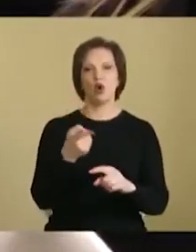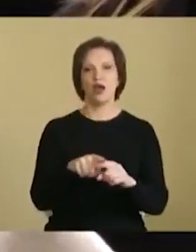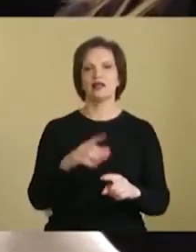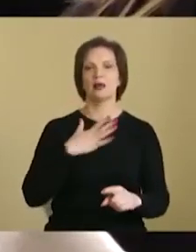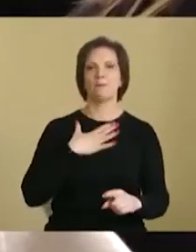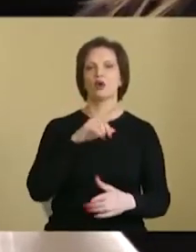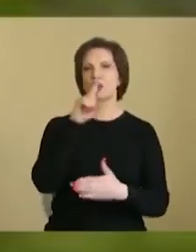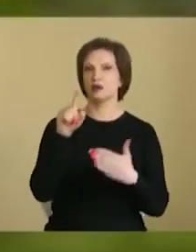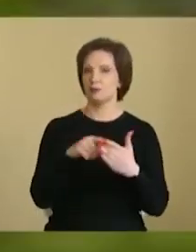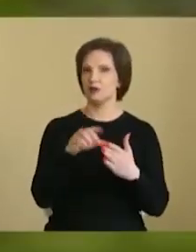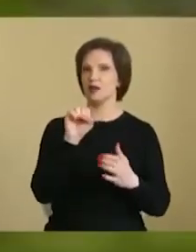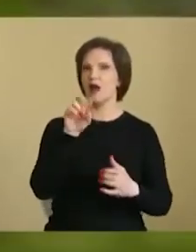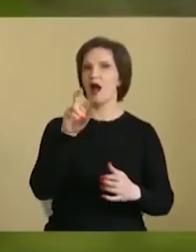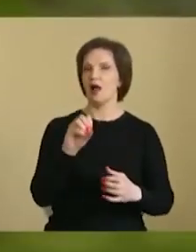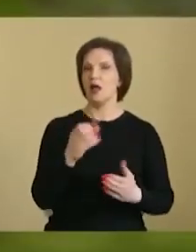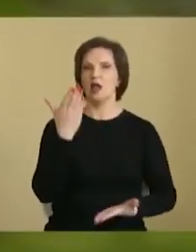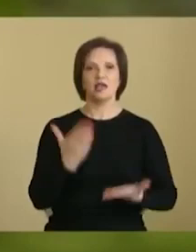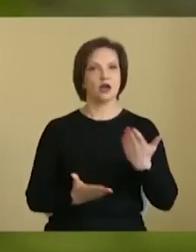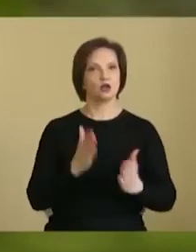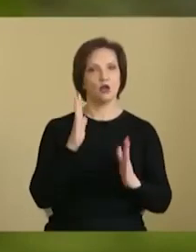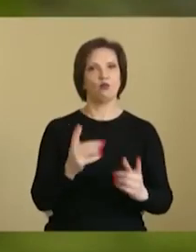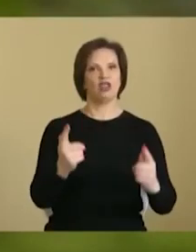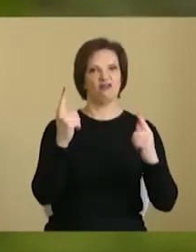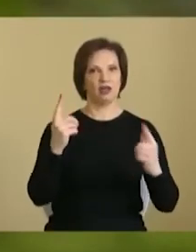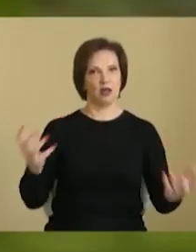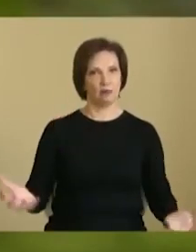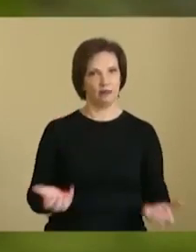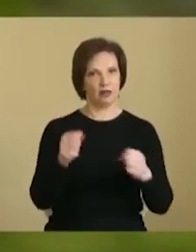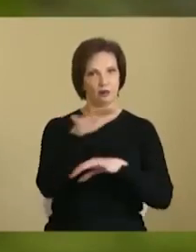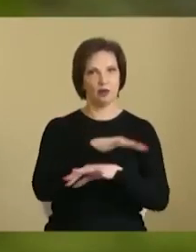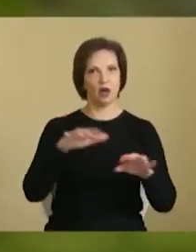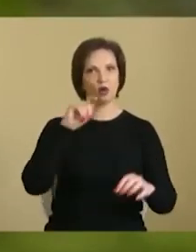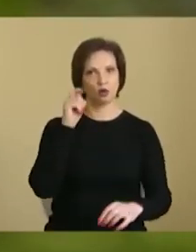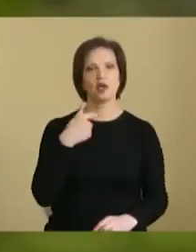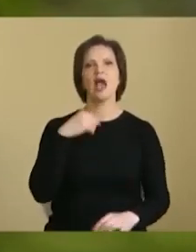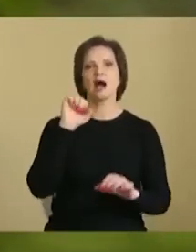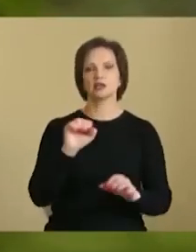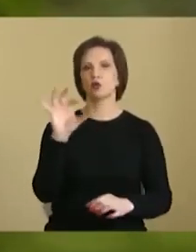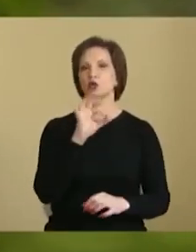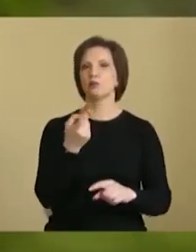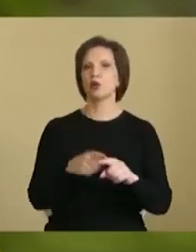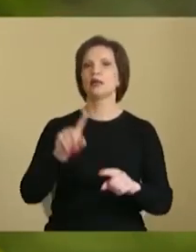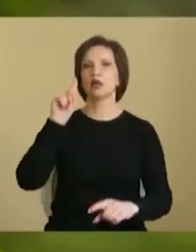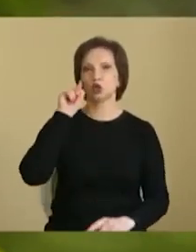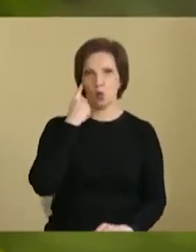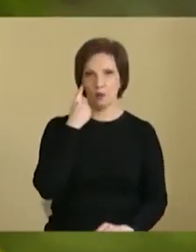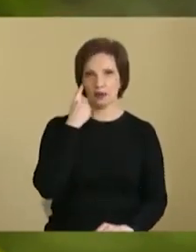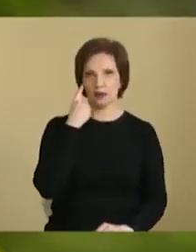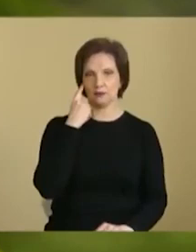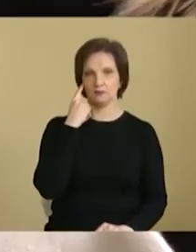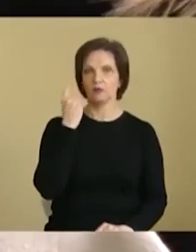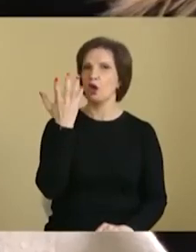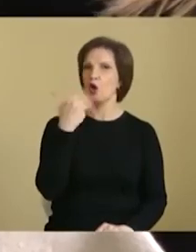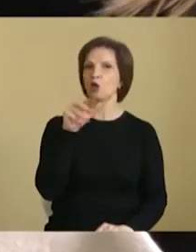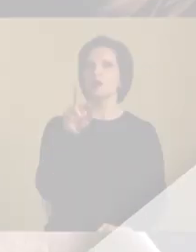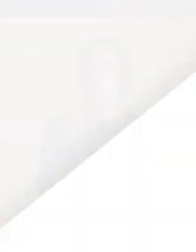буде велика підтримка народу України, я зможу про це думати. Коли я буду